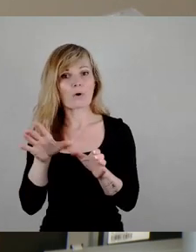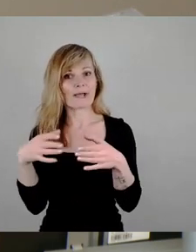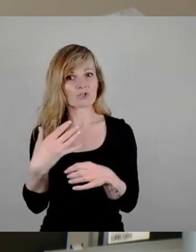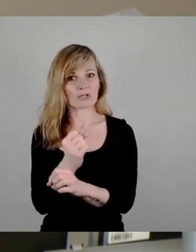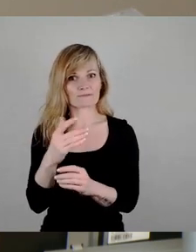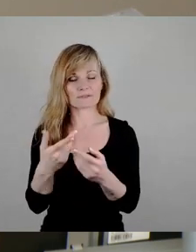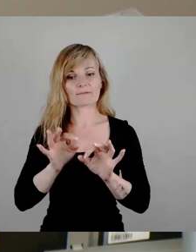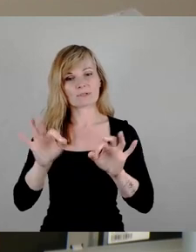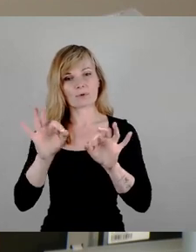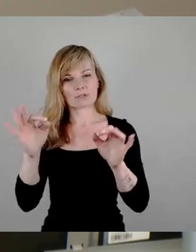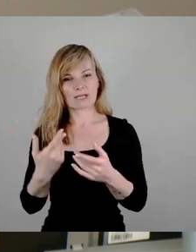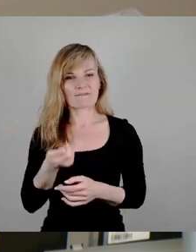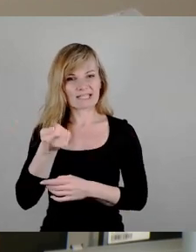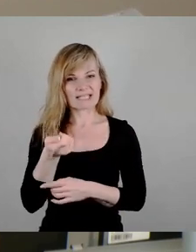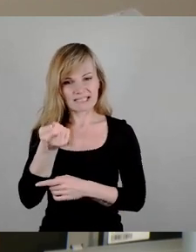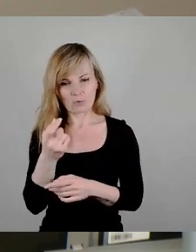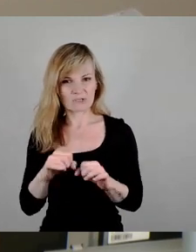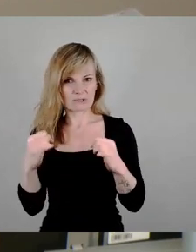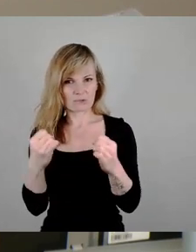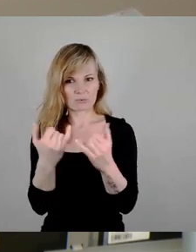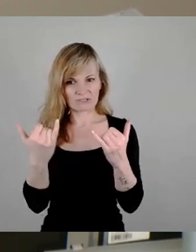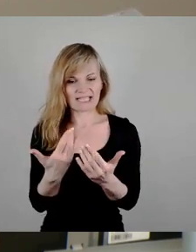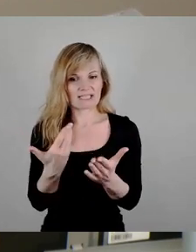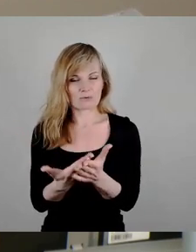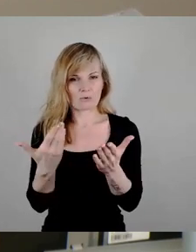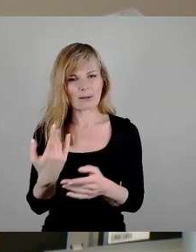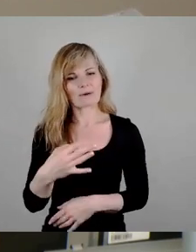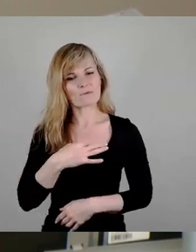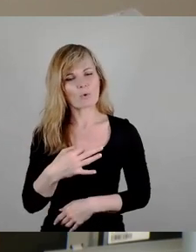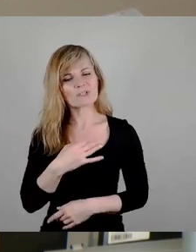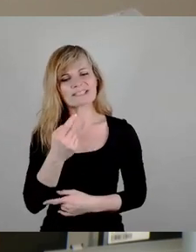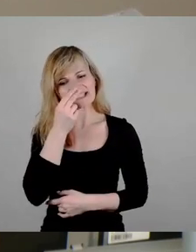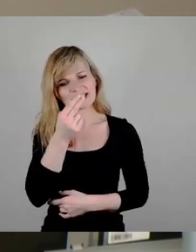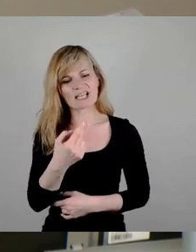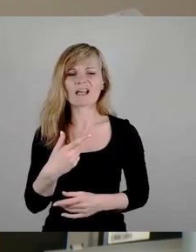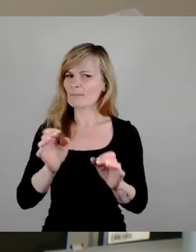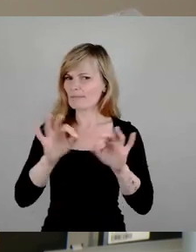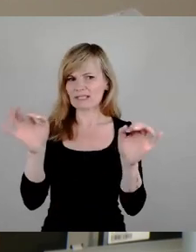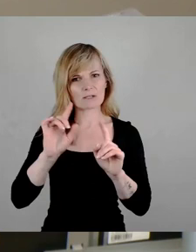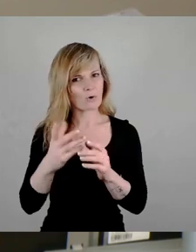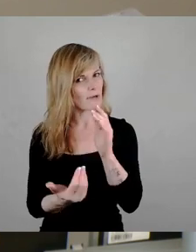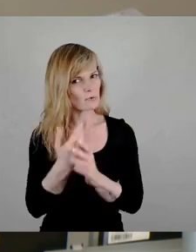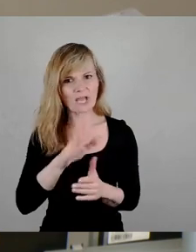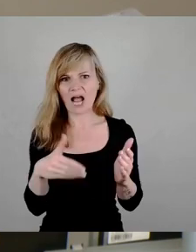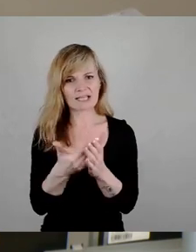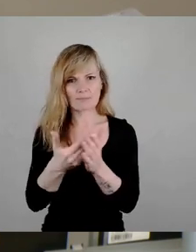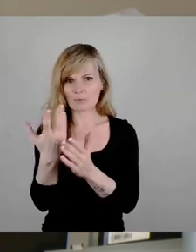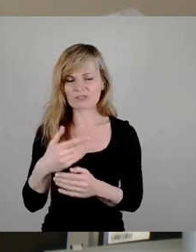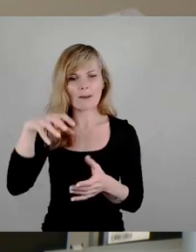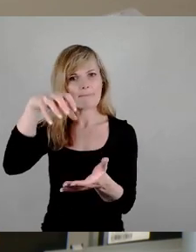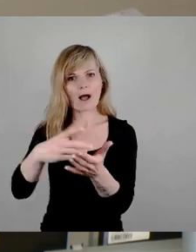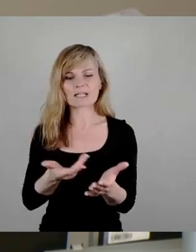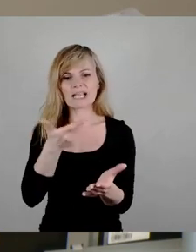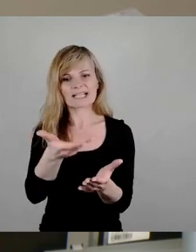Finanzierungssituation. Aber es erscheint uns sinnvoll, da wirklich noch mal neue Angebote auch an den Markt zu bringen, um ein Stück weit auch das